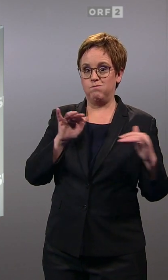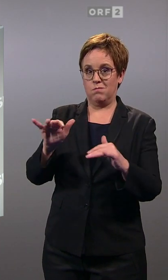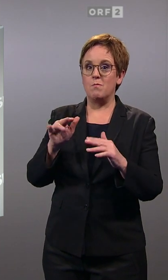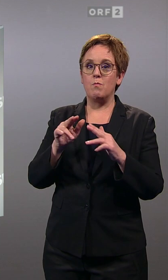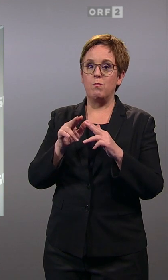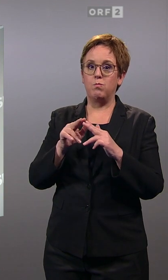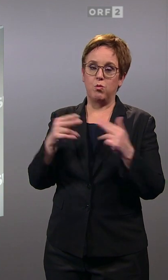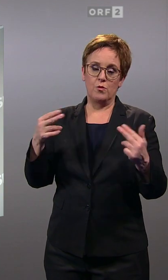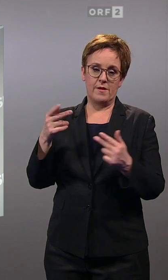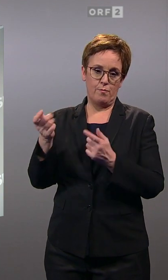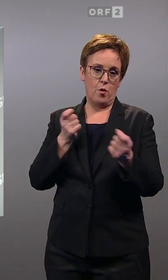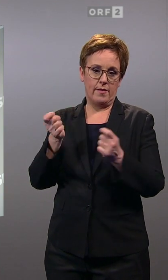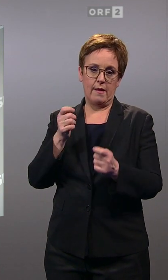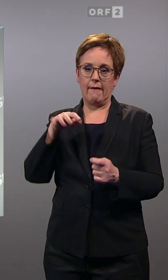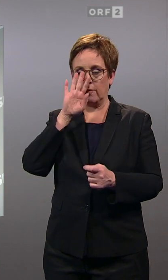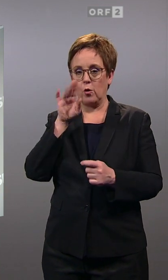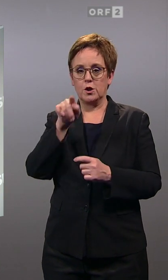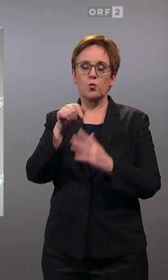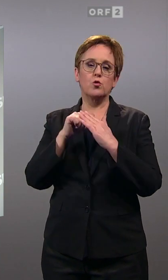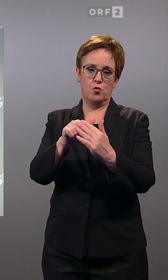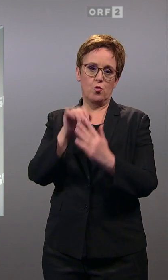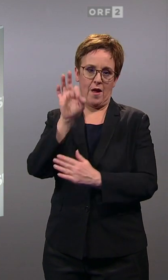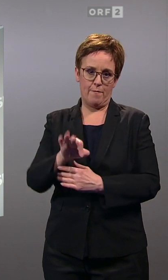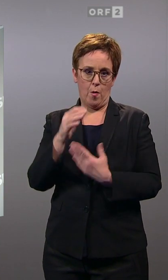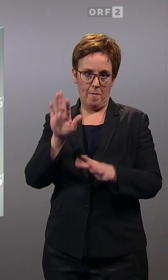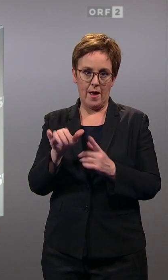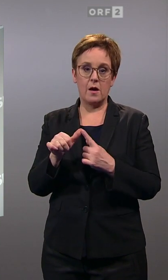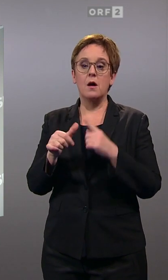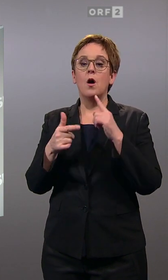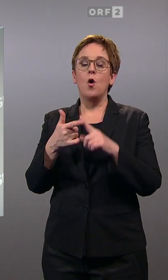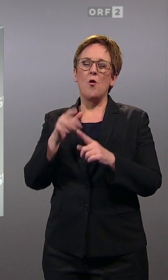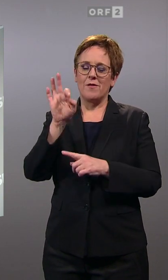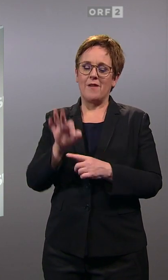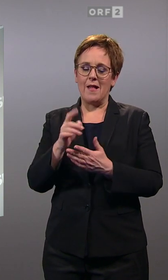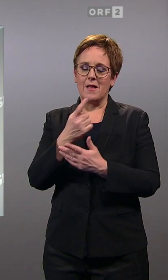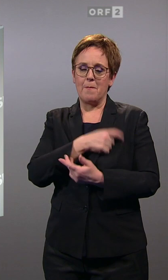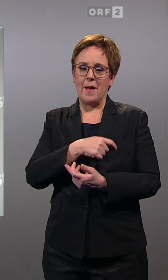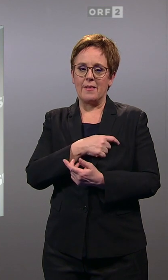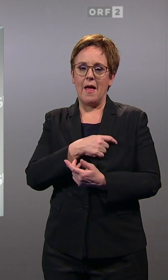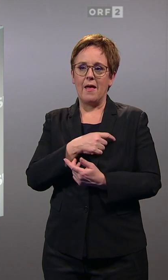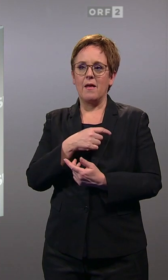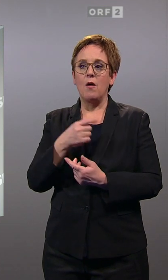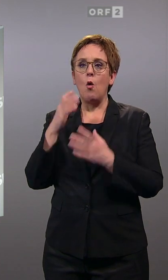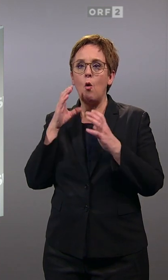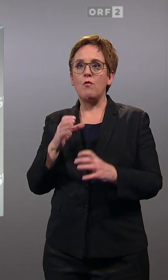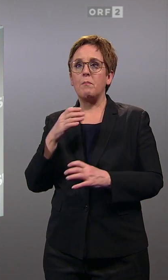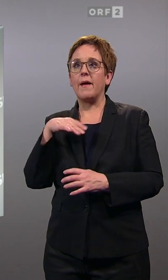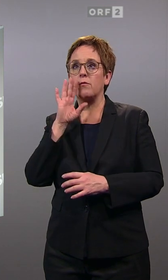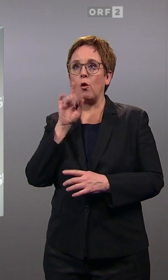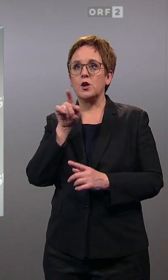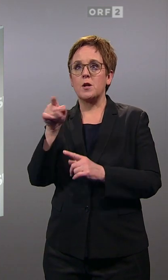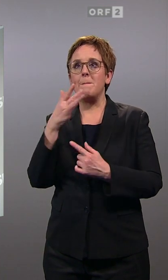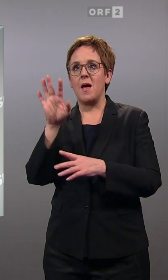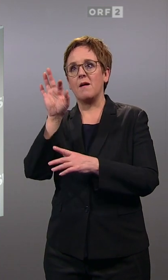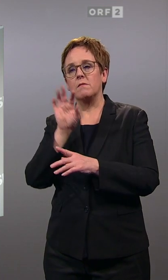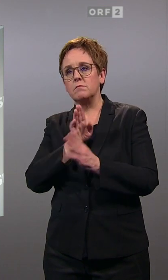Bundespolitik, großer Rückenwind. Und ich glaube, dass die Freiheitlichen da wahrscheinlich mehr enttäuschte ÖVP-Wählerinnen und Wähler abholen können